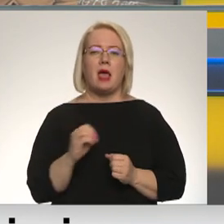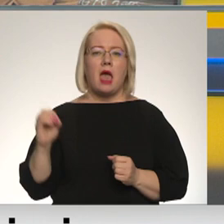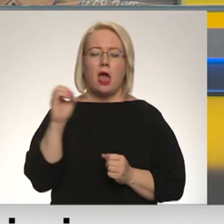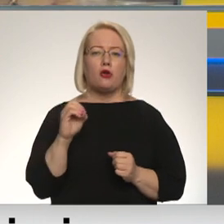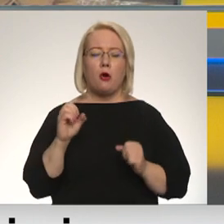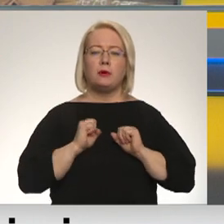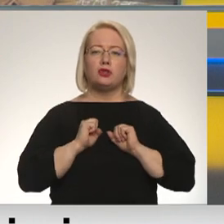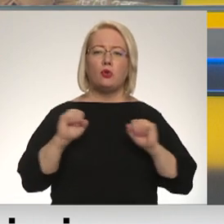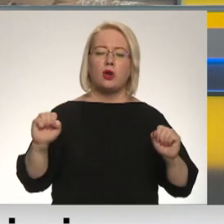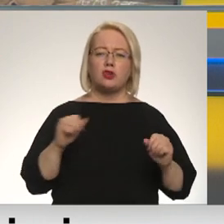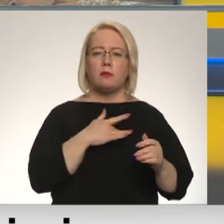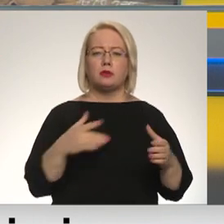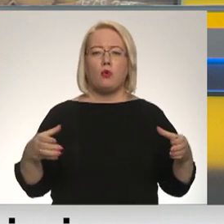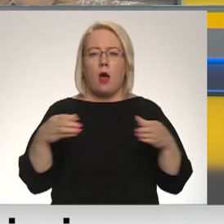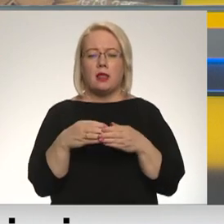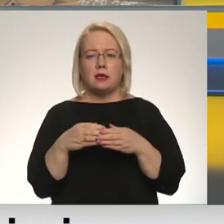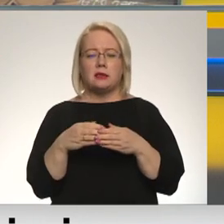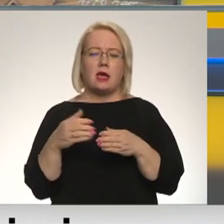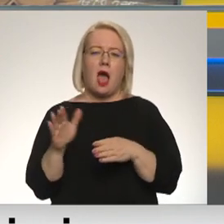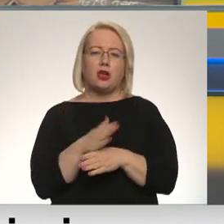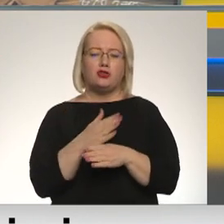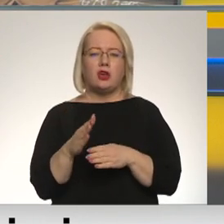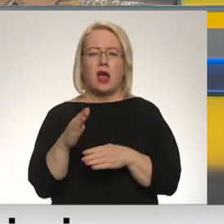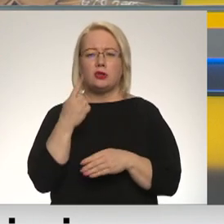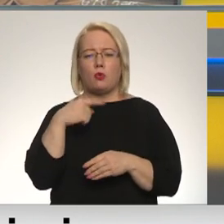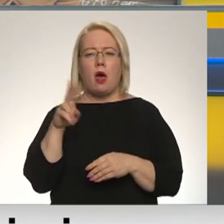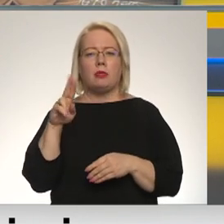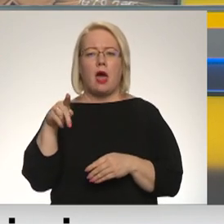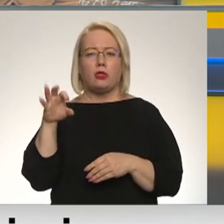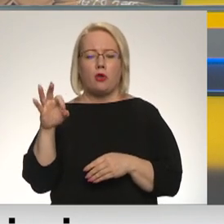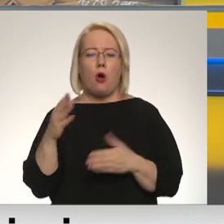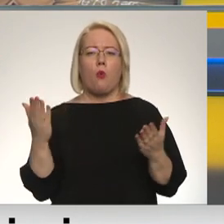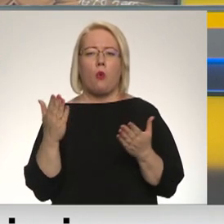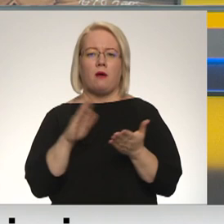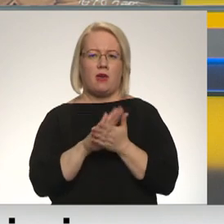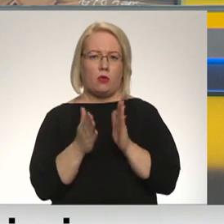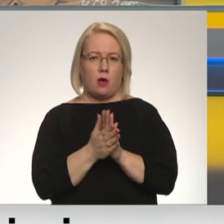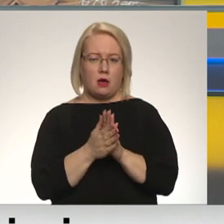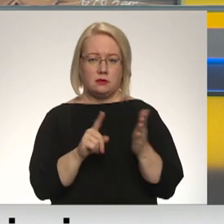Prošības koalīcija ašķirās no NATO un par ko tad ir panākts vienošanās.